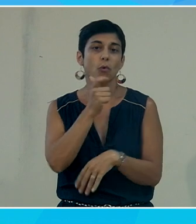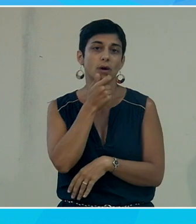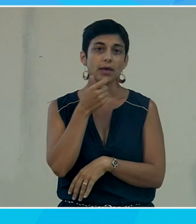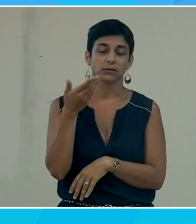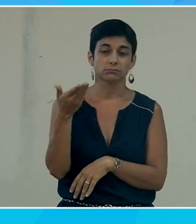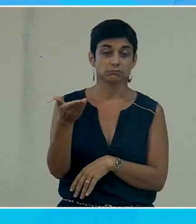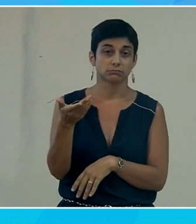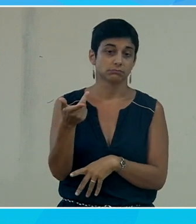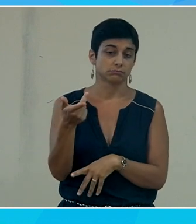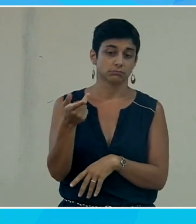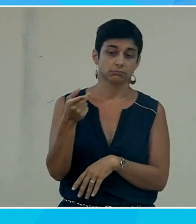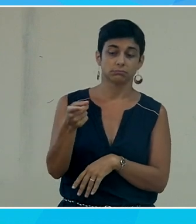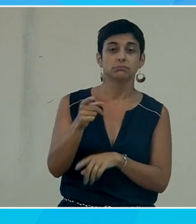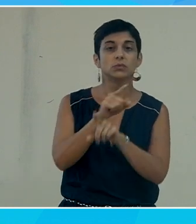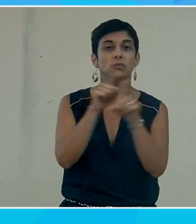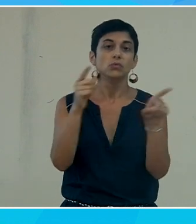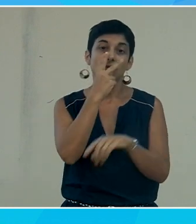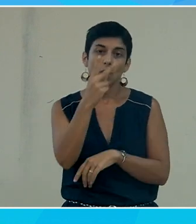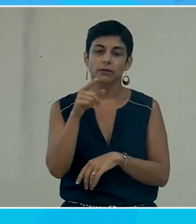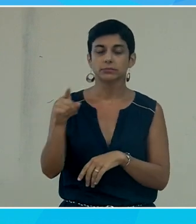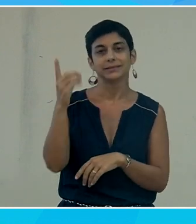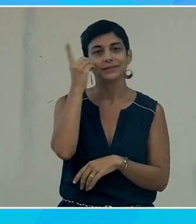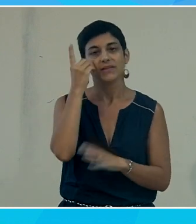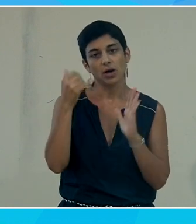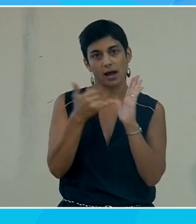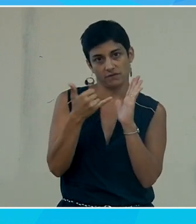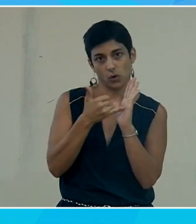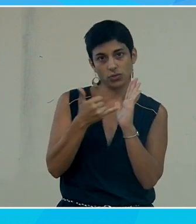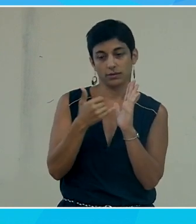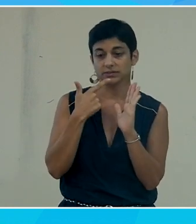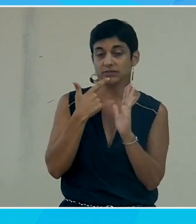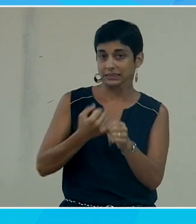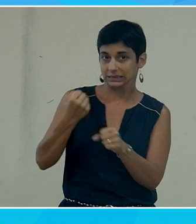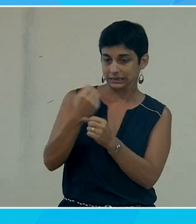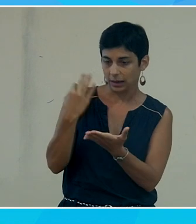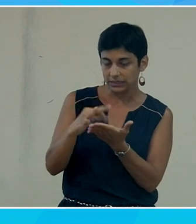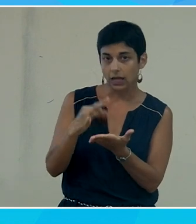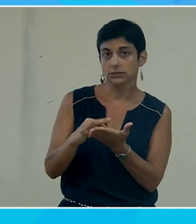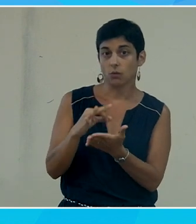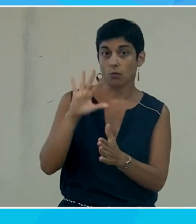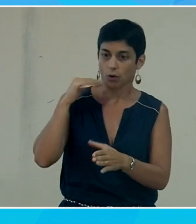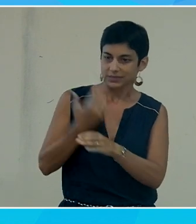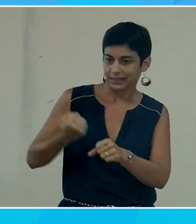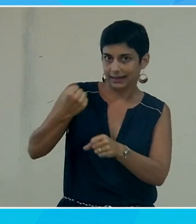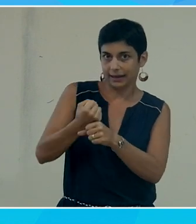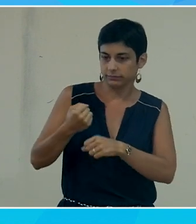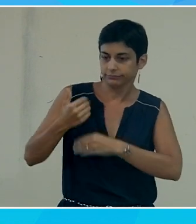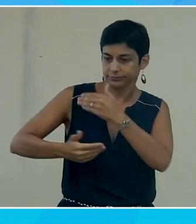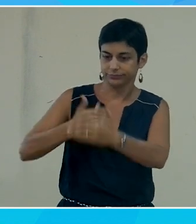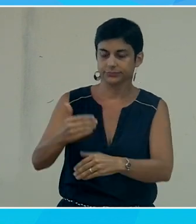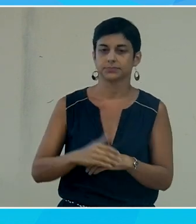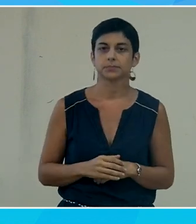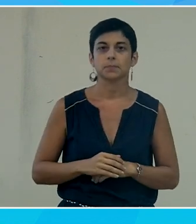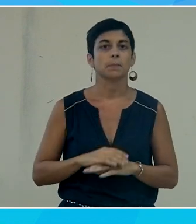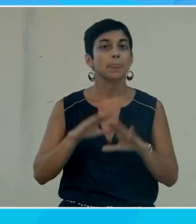lui en tant que non-voyant il avait un iPhone il a développé sur son iPhone l'application il a démarré comme ça et puis il a gagné on lui a